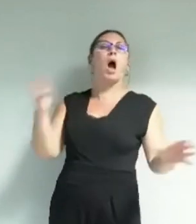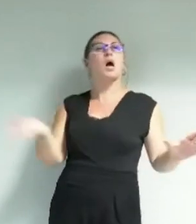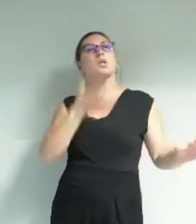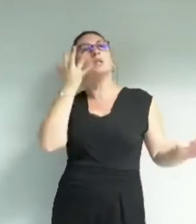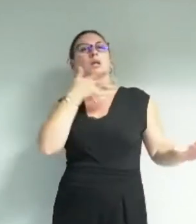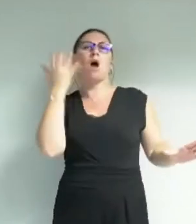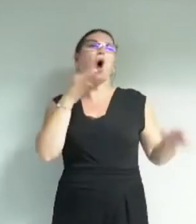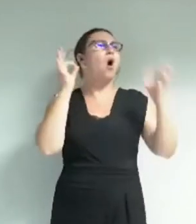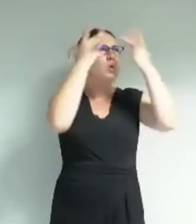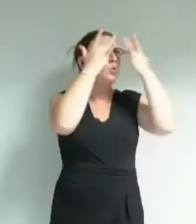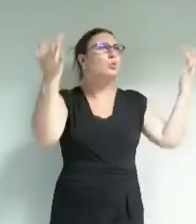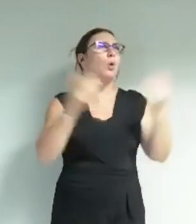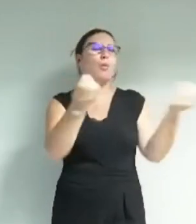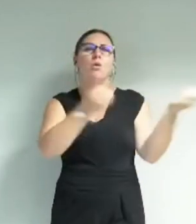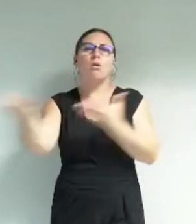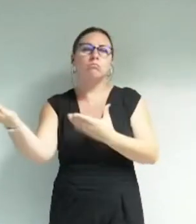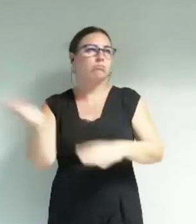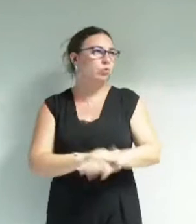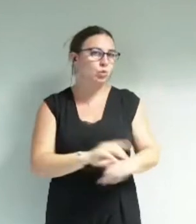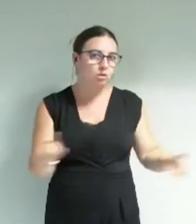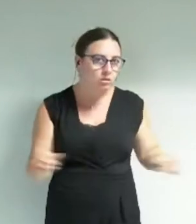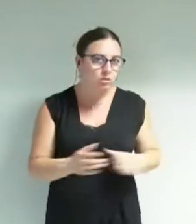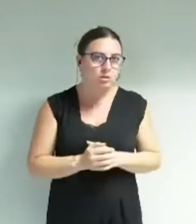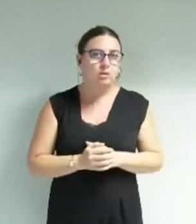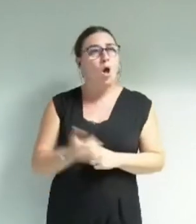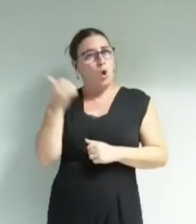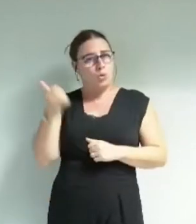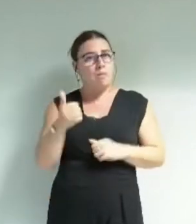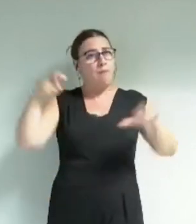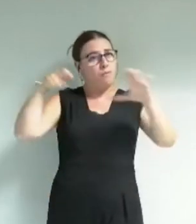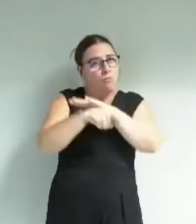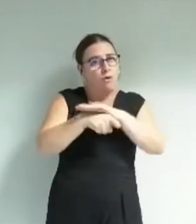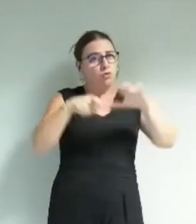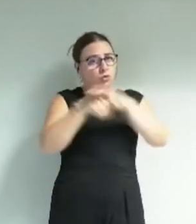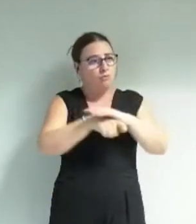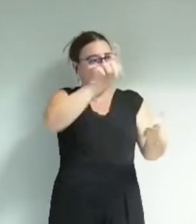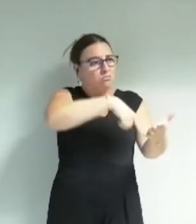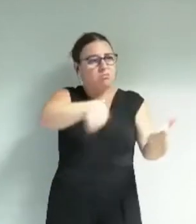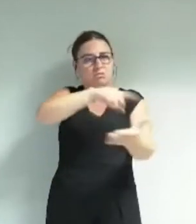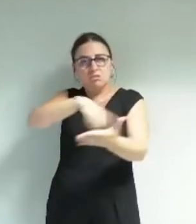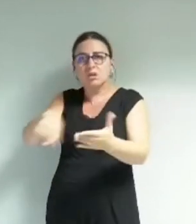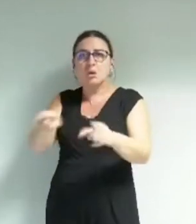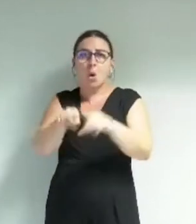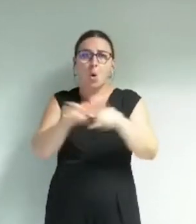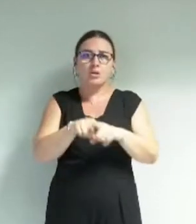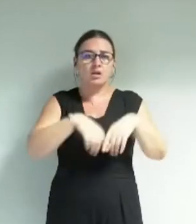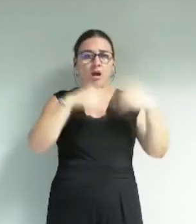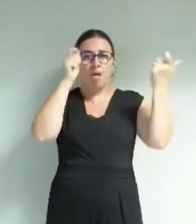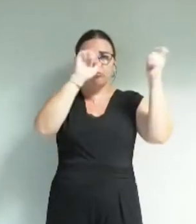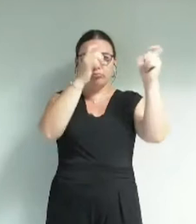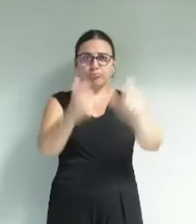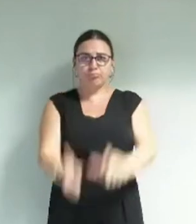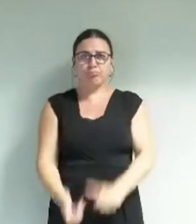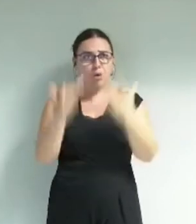culture au peuple ce qui n'a pas été fait. Il a supprimé des subventions aux professionnels amenant la dégringolade de Grenoble